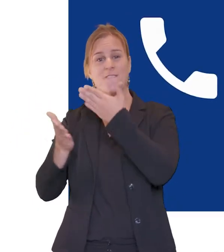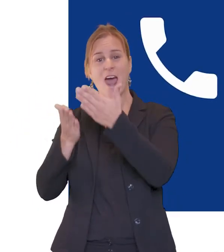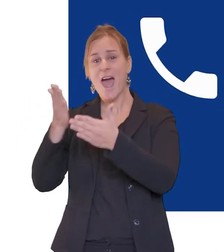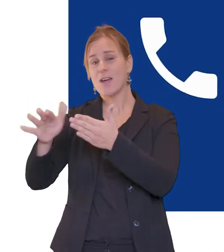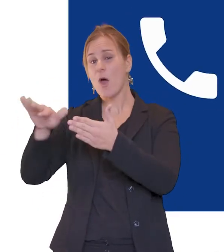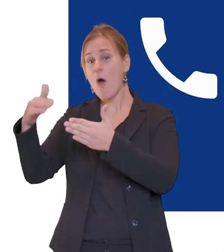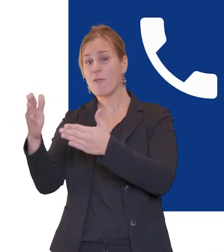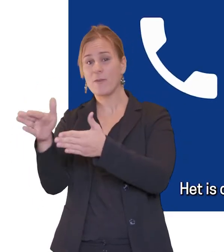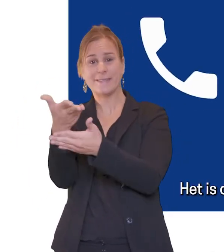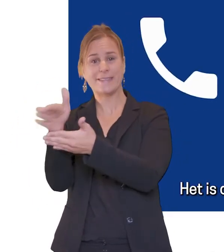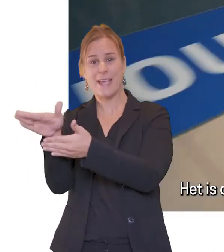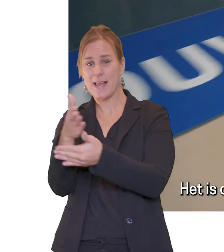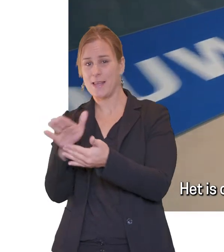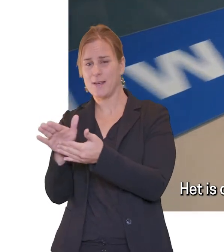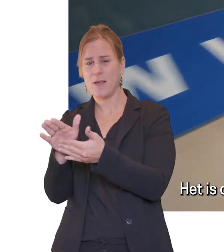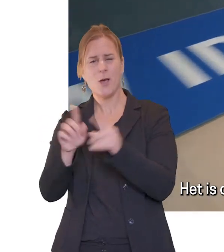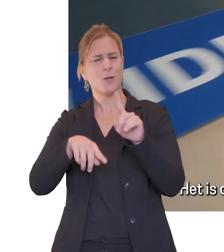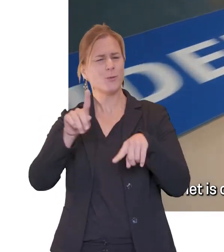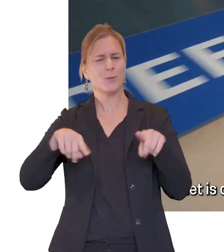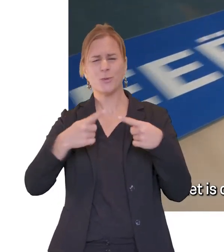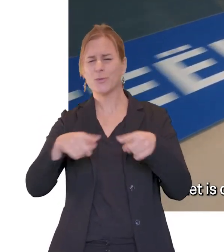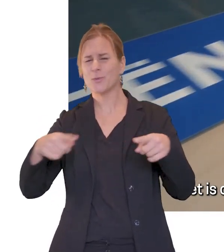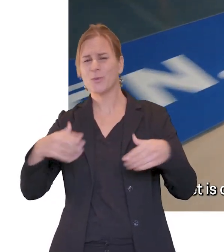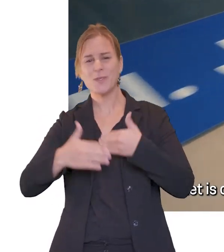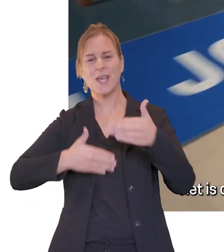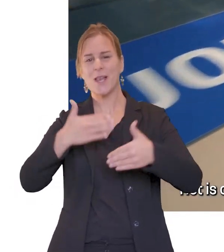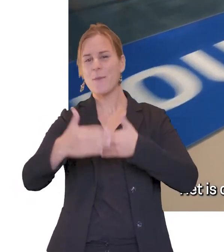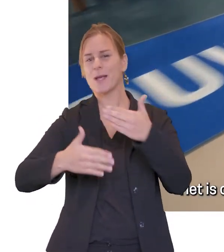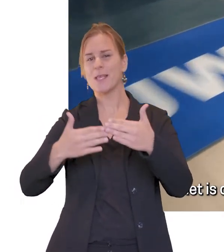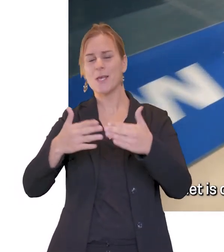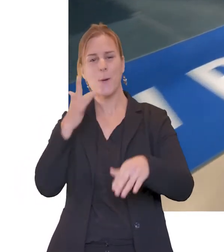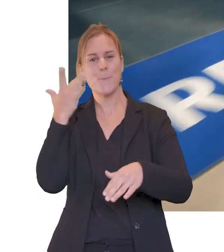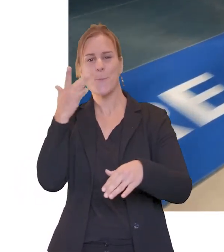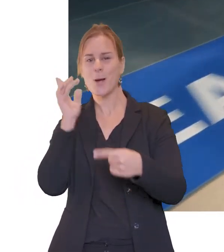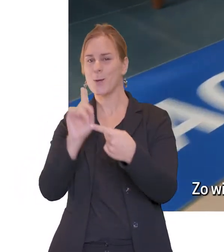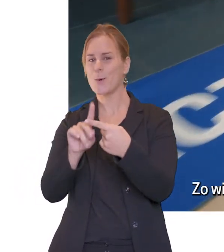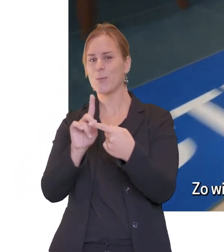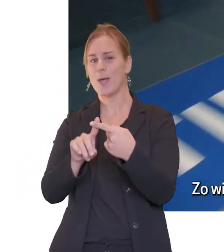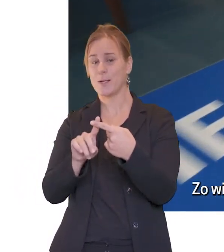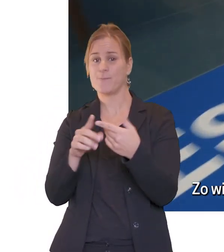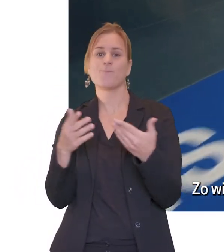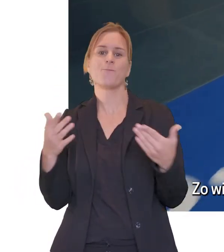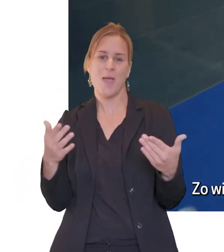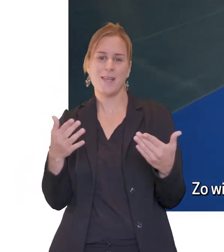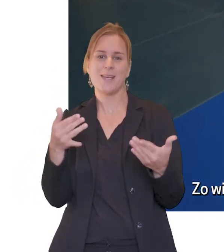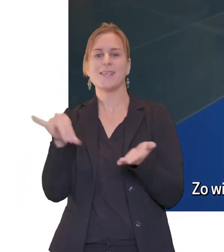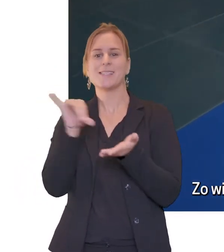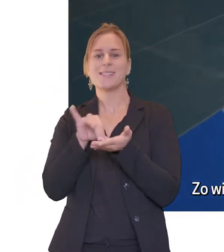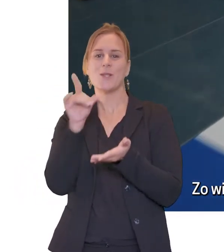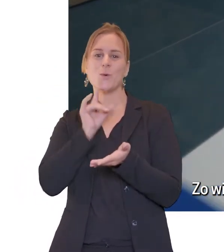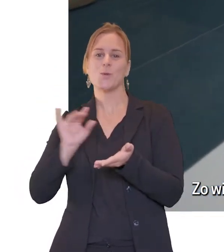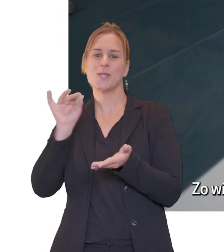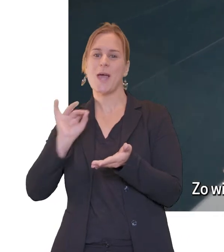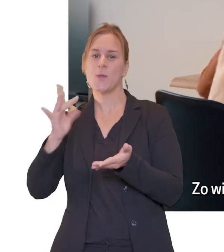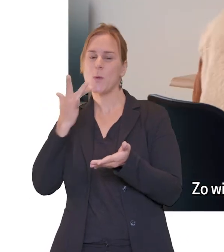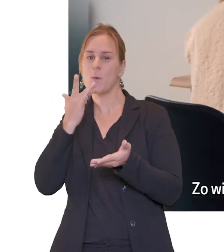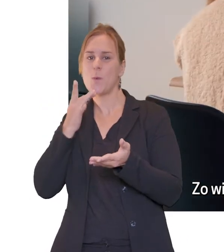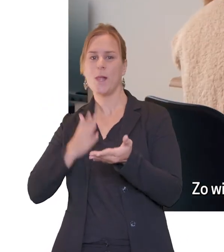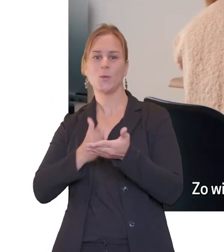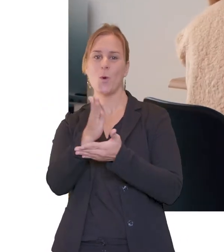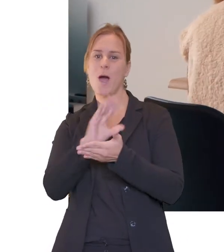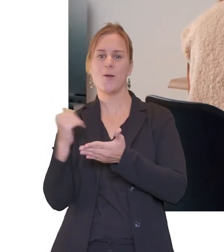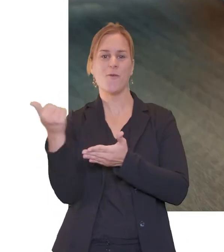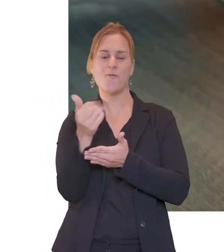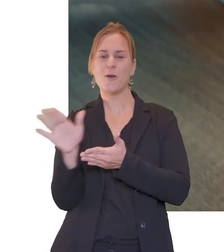en te delen. Het is op verschillende manieren gemakkelijk bereikbaar. Zo wil Stad Oostende toegankelijk zijn voor